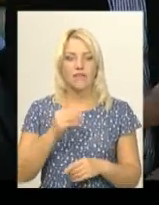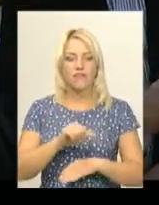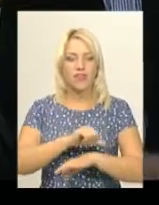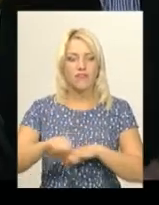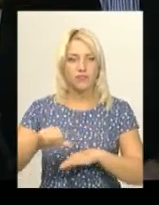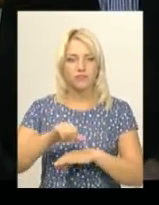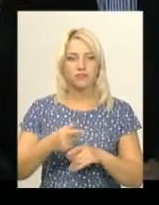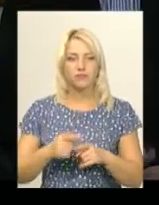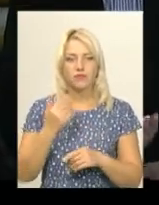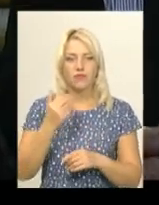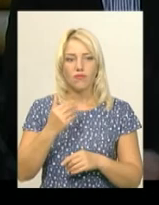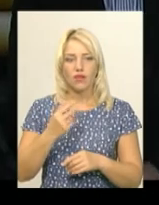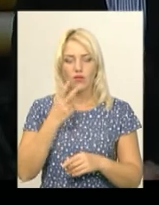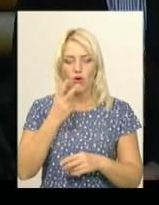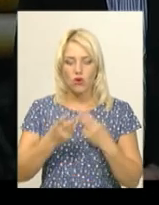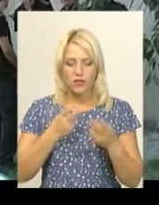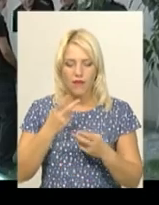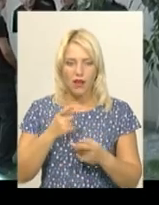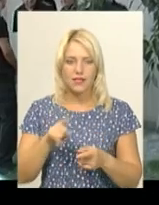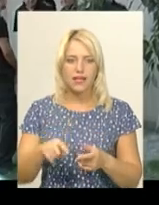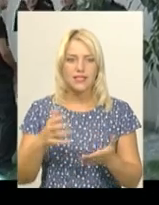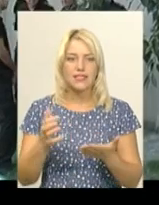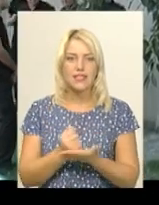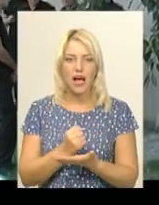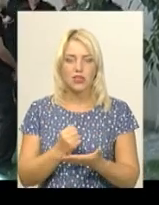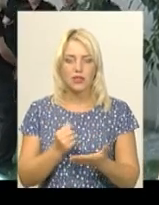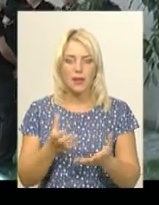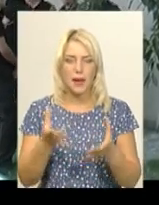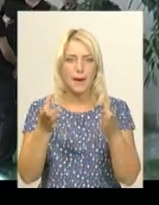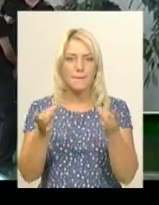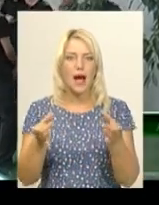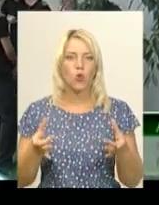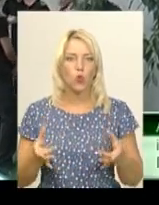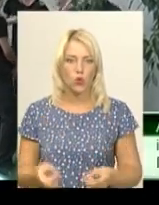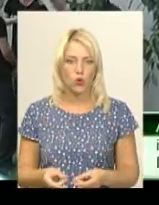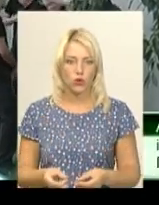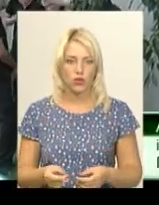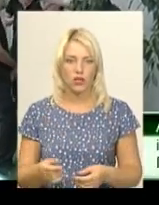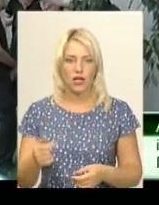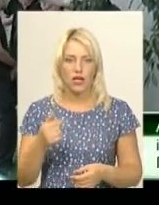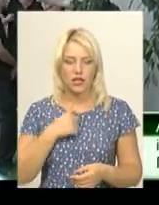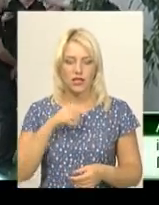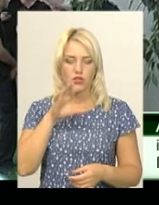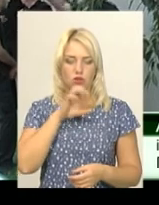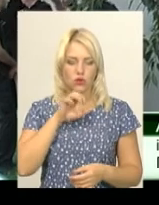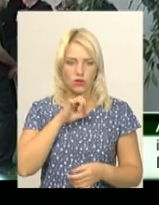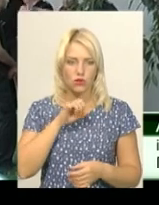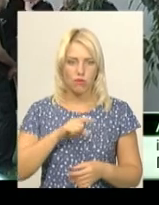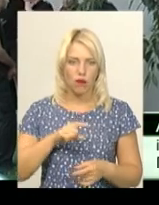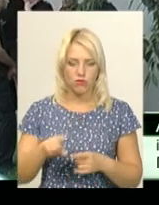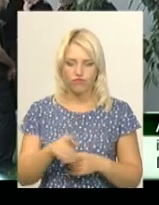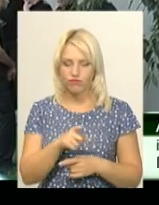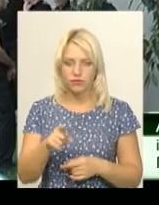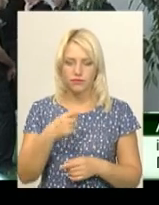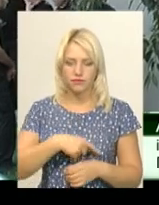митниці, роздивляються знайдений в автівці пакунок. Я змотивував собаку, запустив її на автомобіль, і вона за